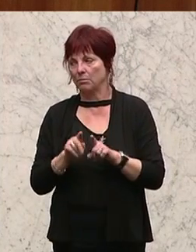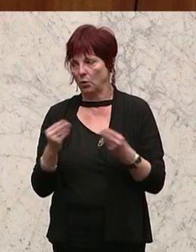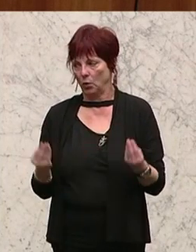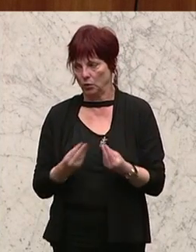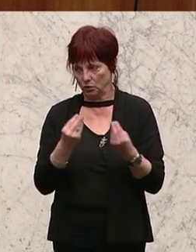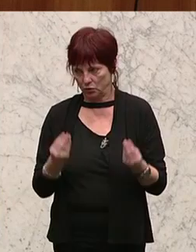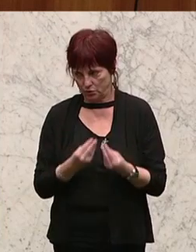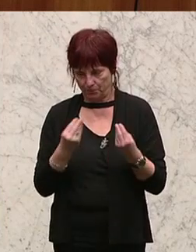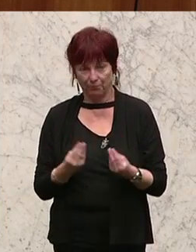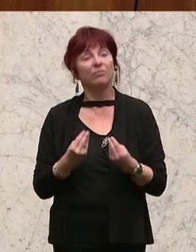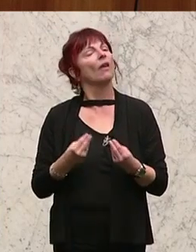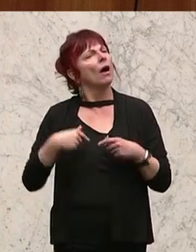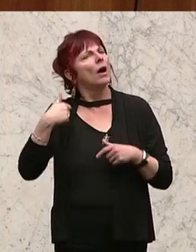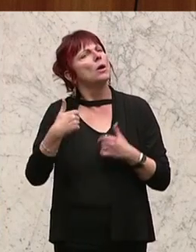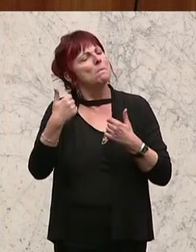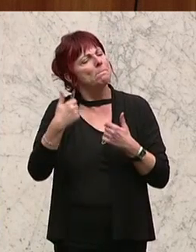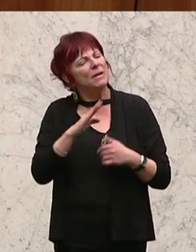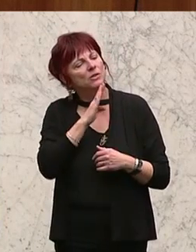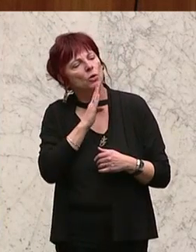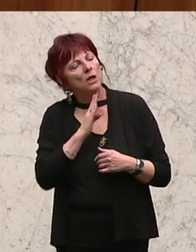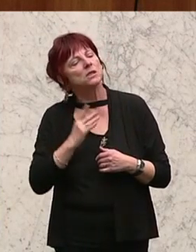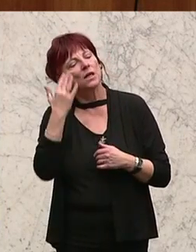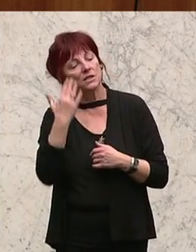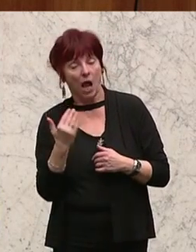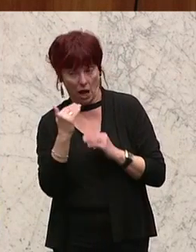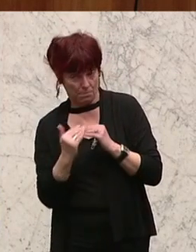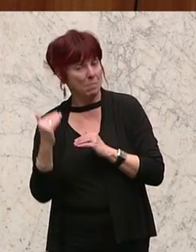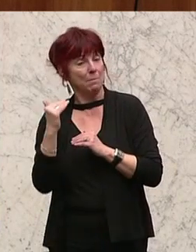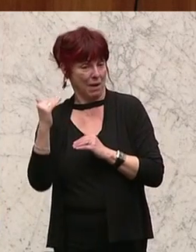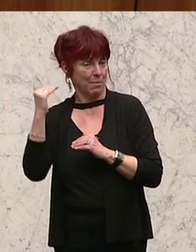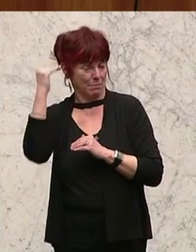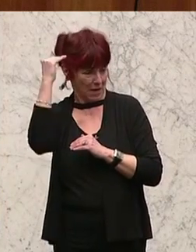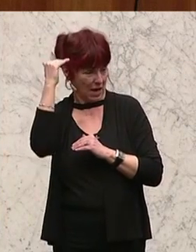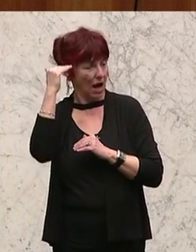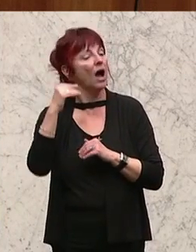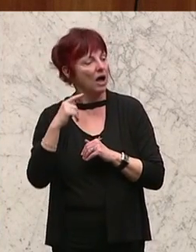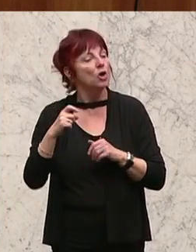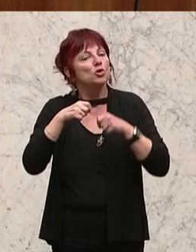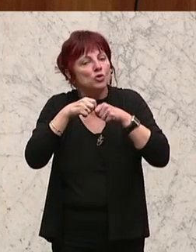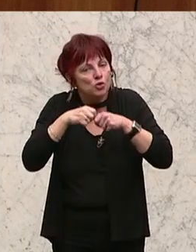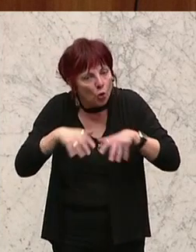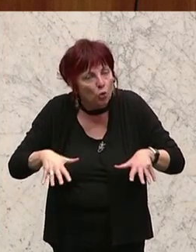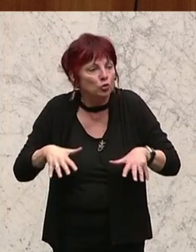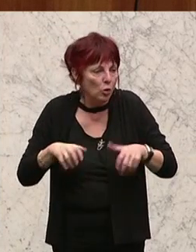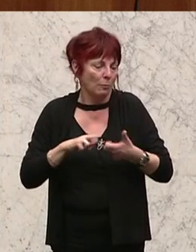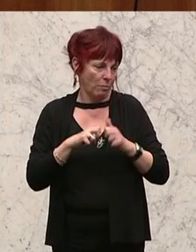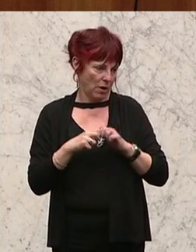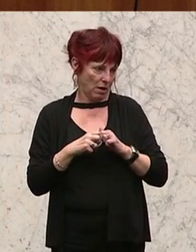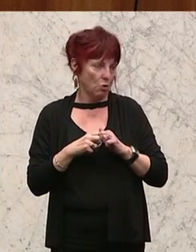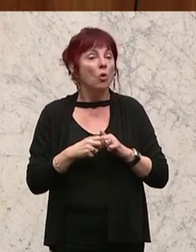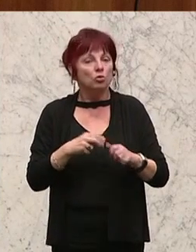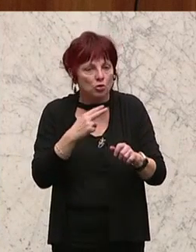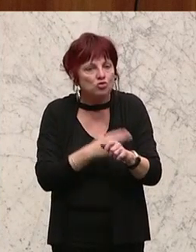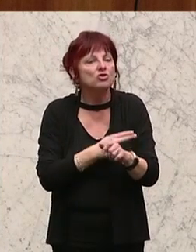Die Zahl der Pensionisten steigt. Ein Strukturproblem. Zudem fairerweise der Staat beiträgt. Und ich hoffe, dass dieser